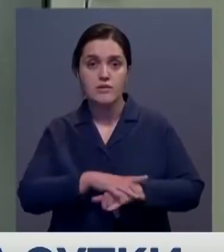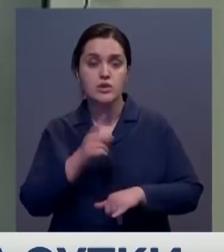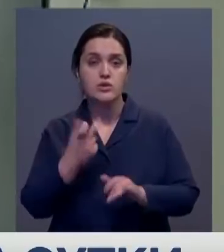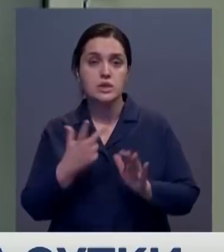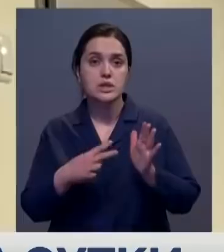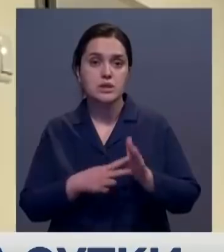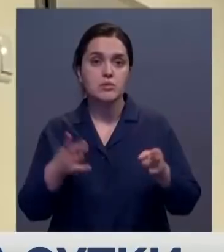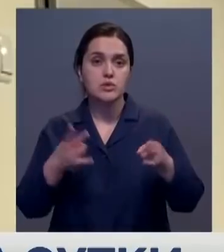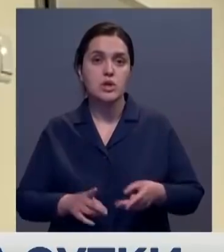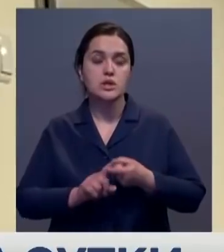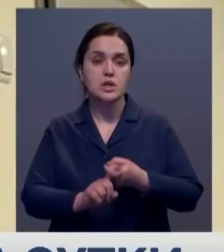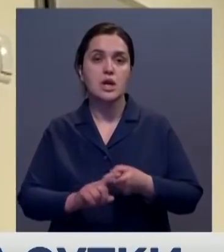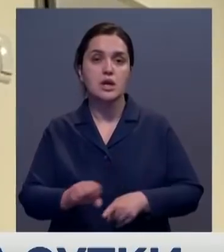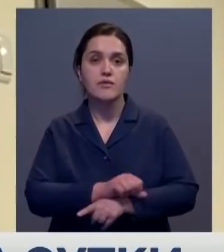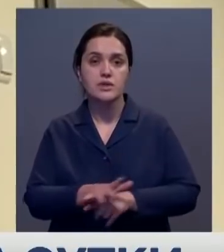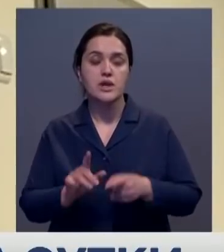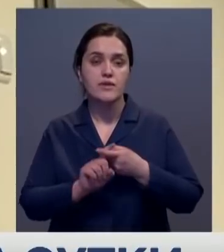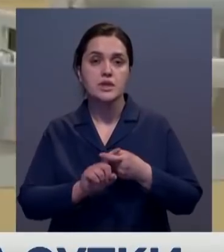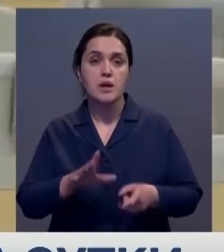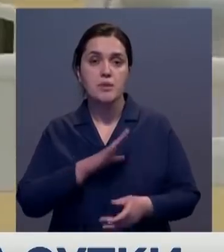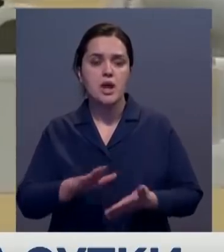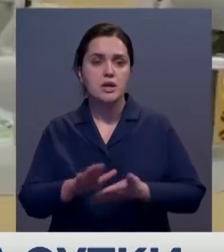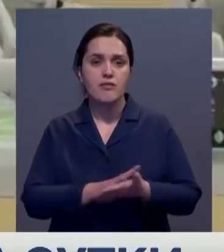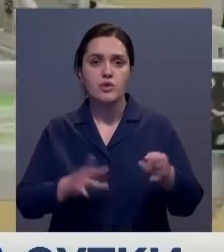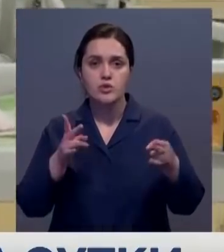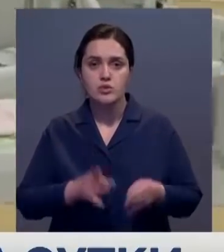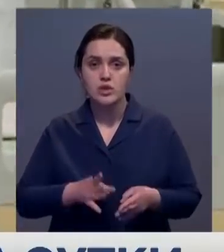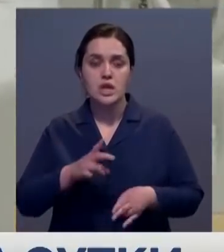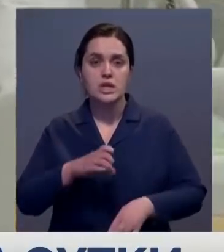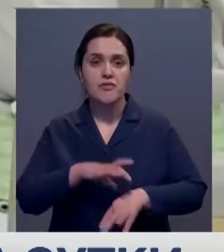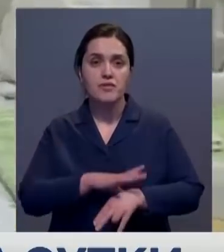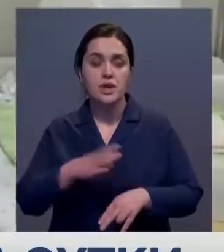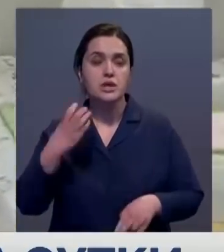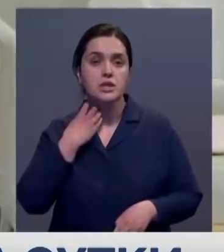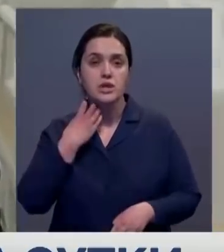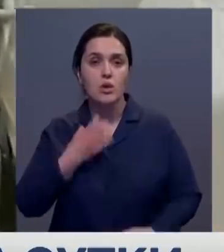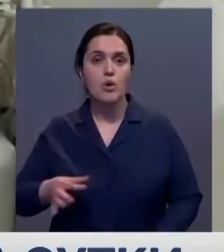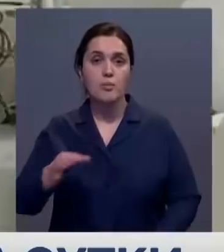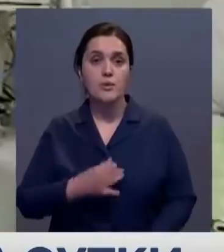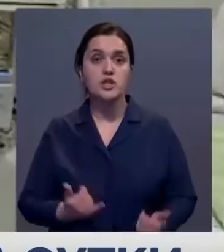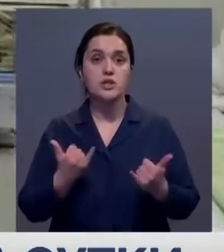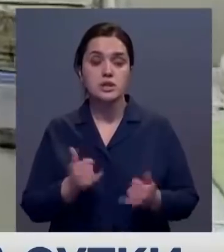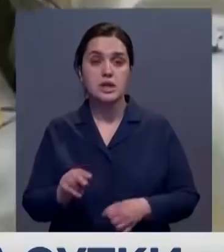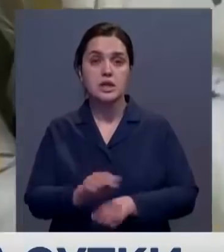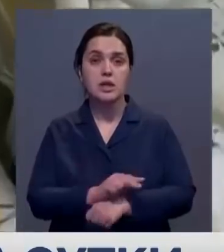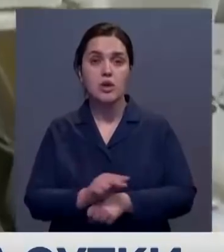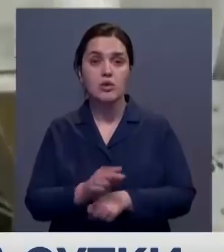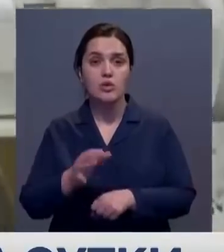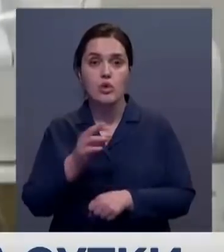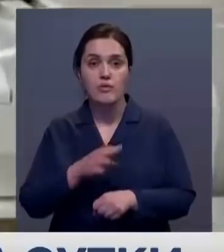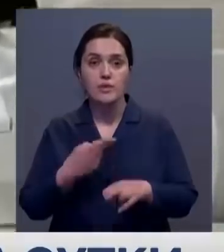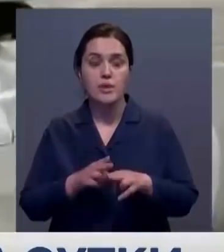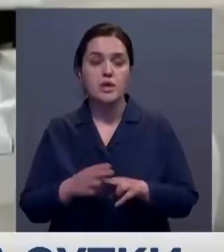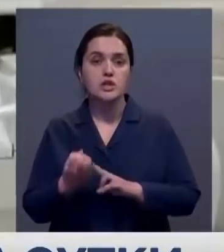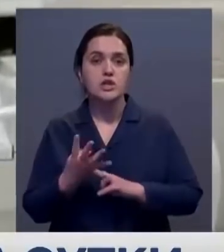137 случаев заражения коронавирусной инфекцией. Ни одного случая не выявлено в Казлардинской области. Сейчас лечение от ковид